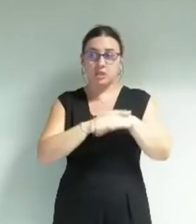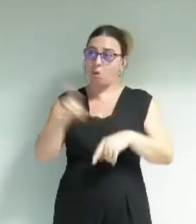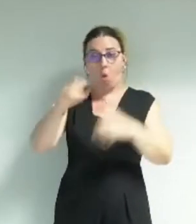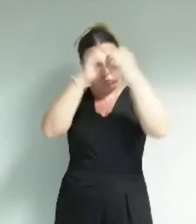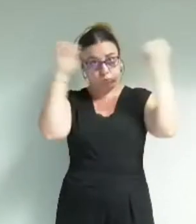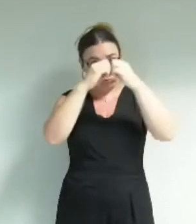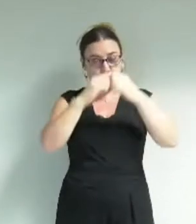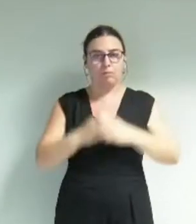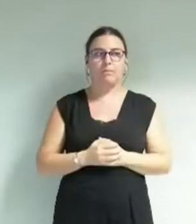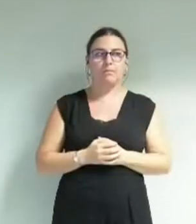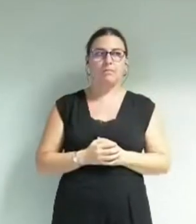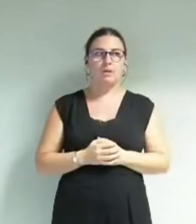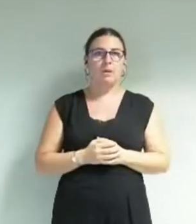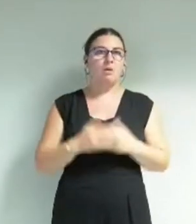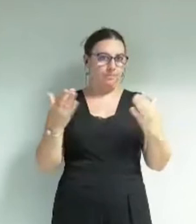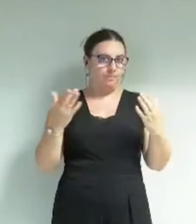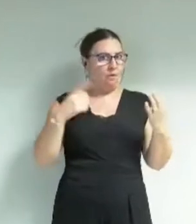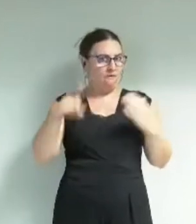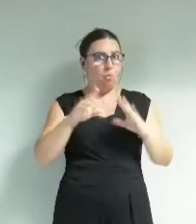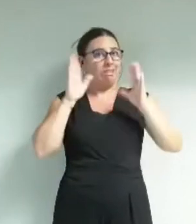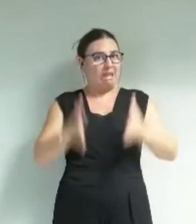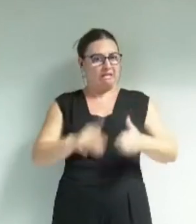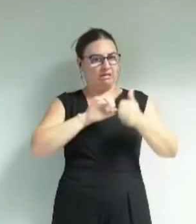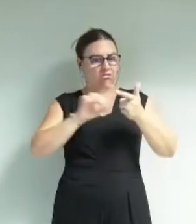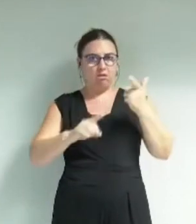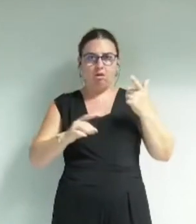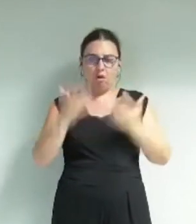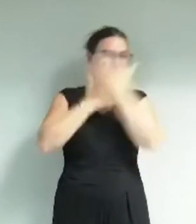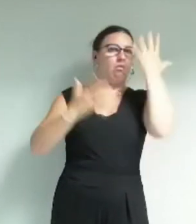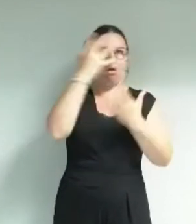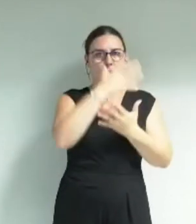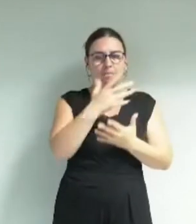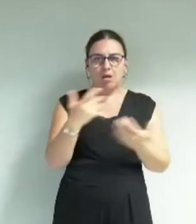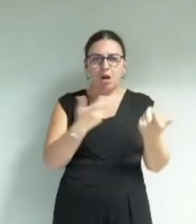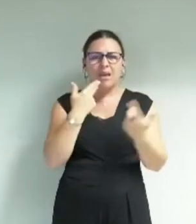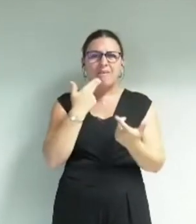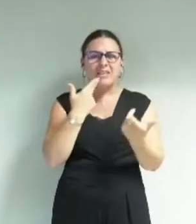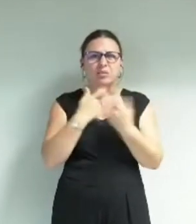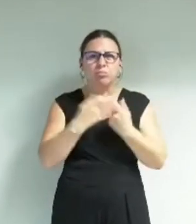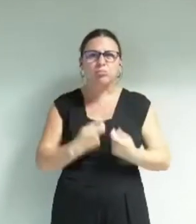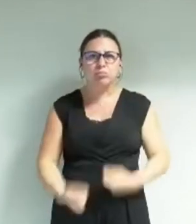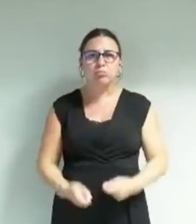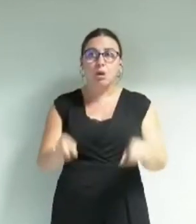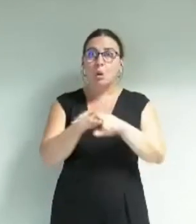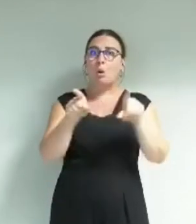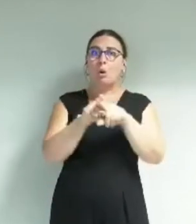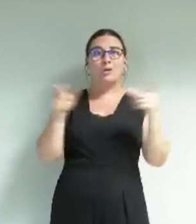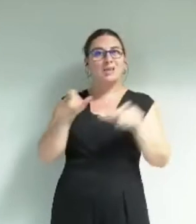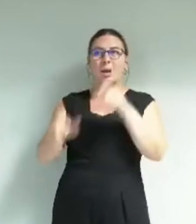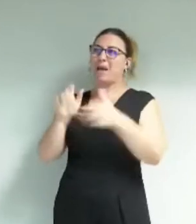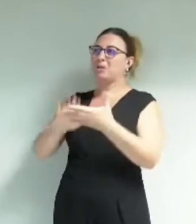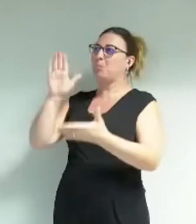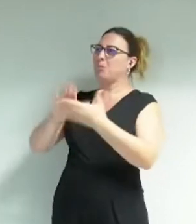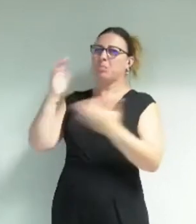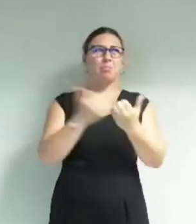Vos décisions se sont relevées brutales et inefficaces. Ils ont été à l'opposé des engagements pris auprès des grenoblois.